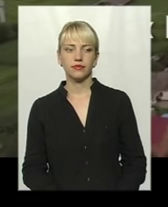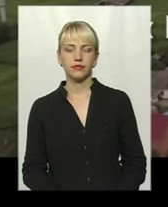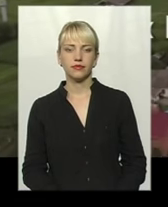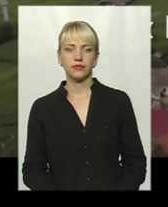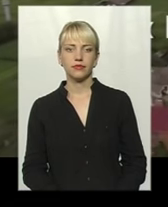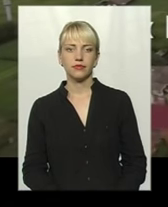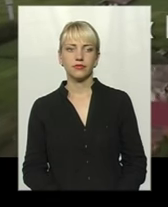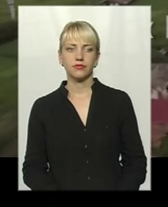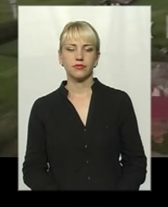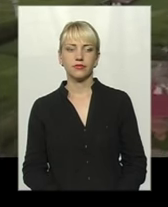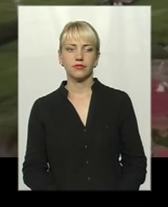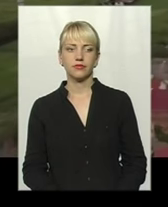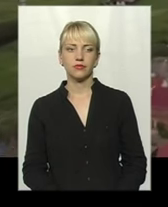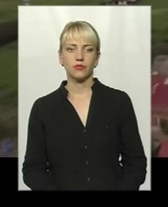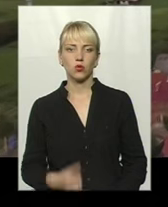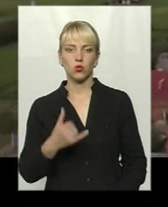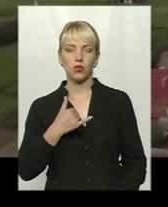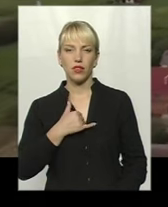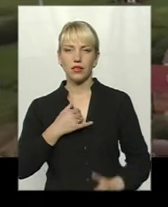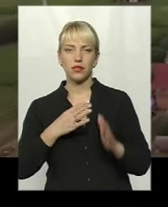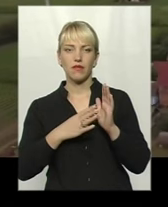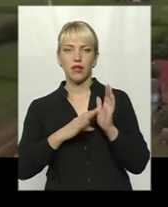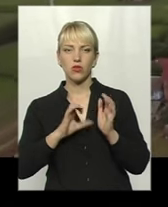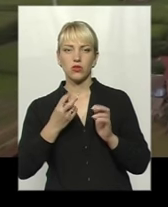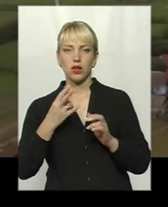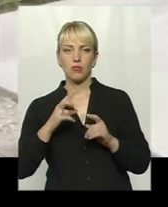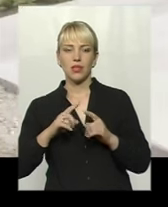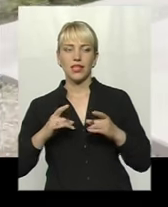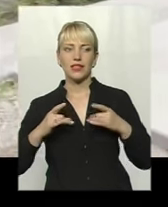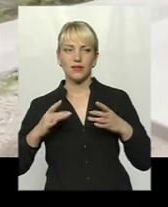У нас 9 серпня, свято села.